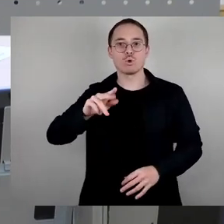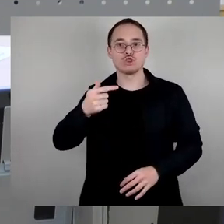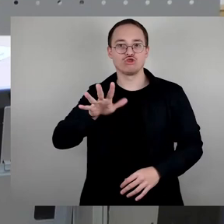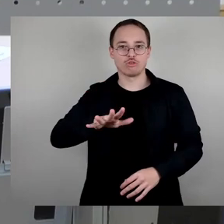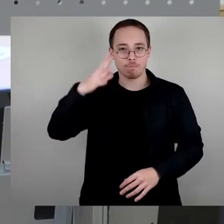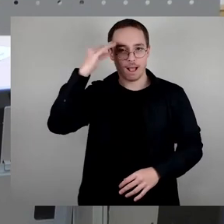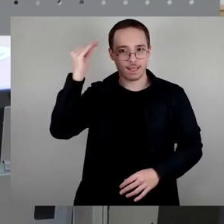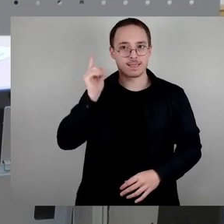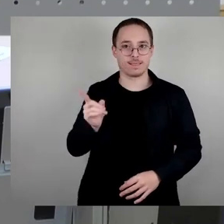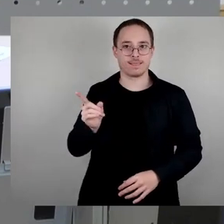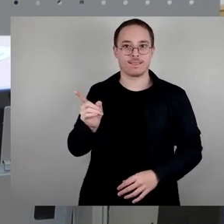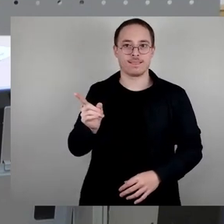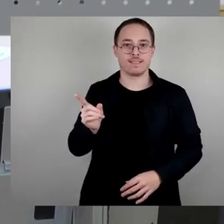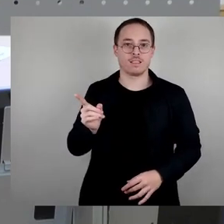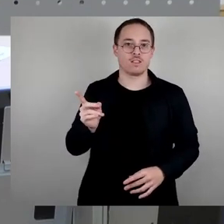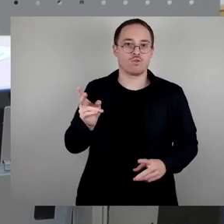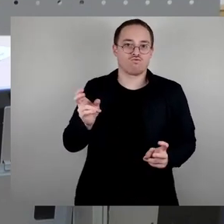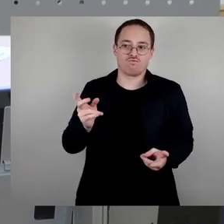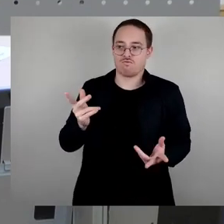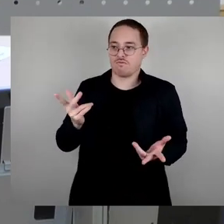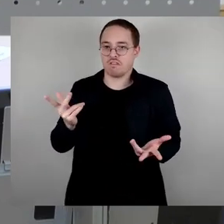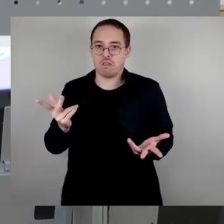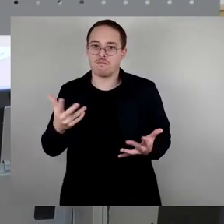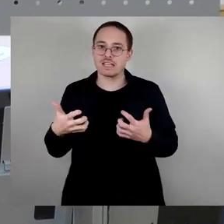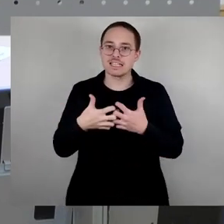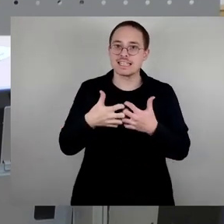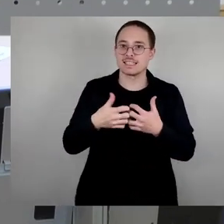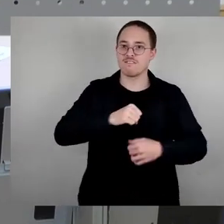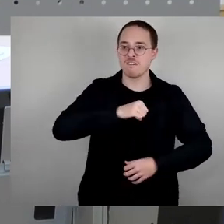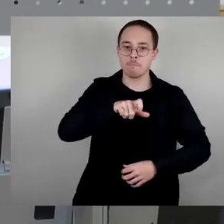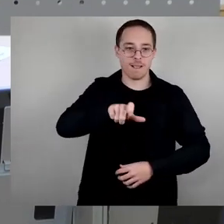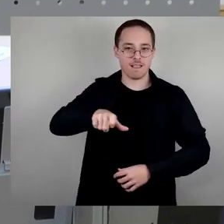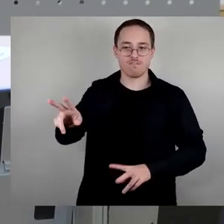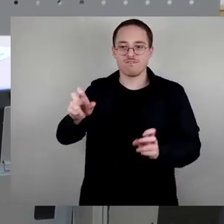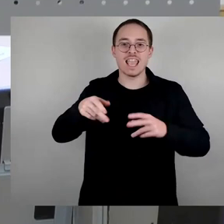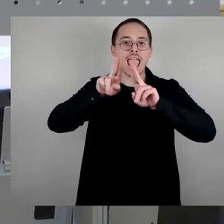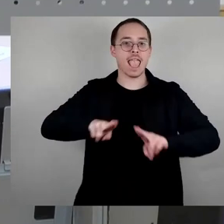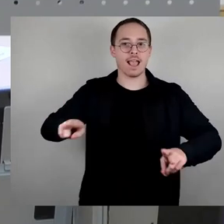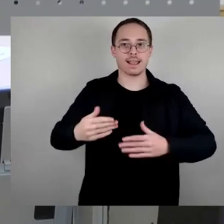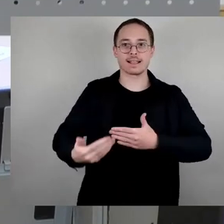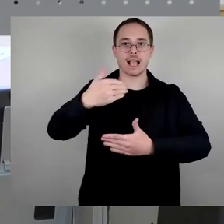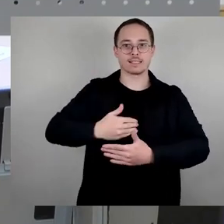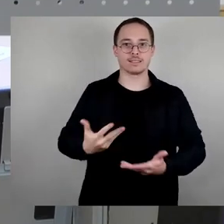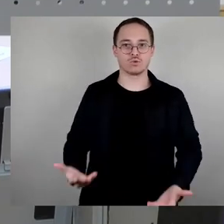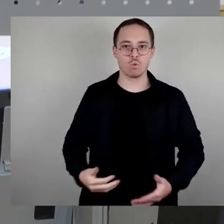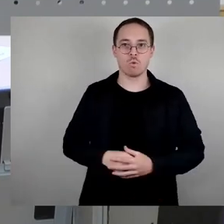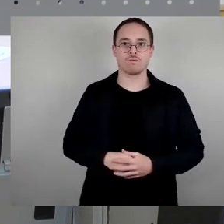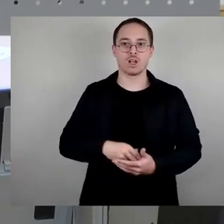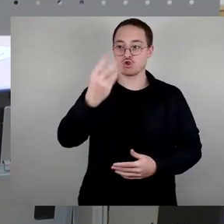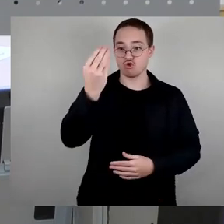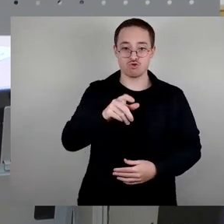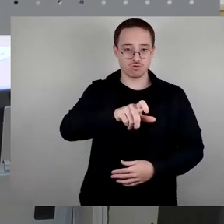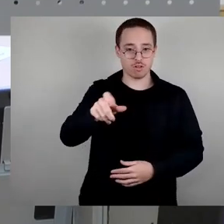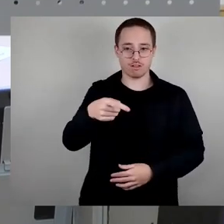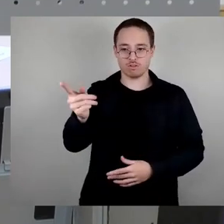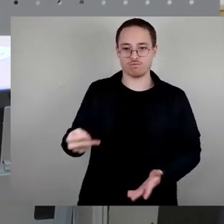als Ehrengäste gewesen sind, Künstler aufgetreten sind, die später bei der Betreuung der